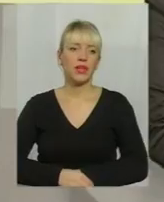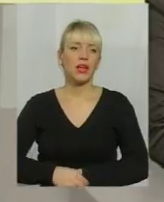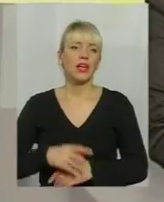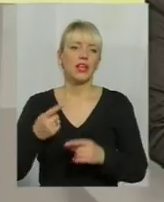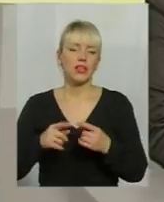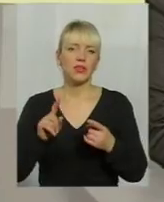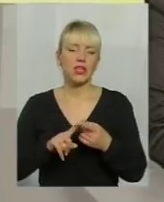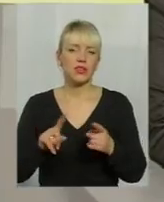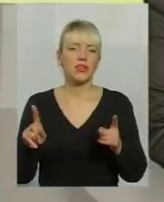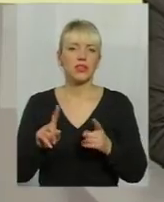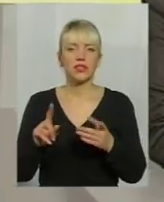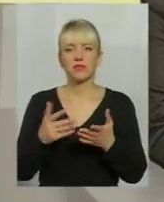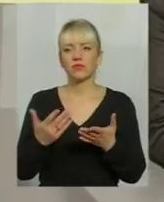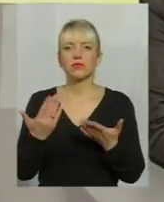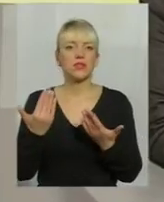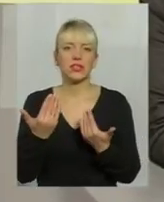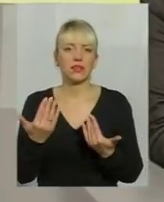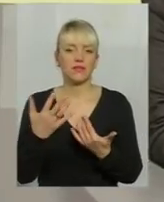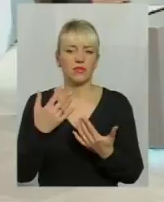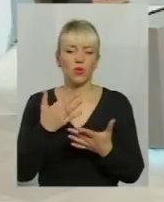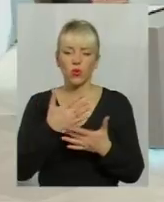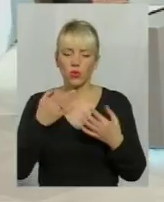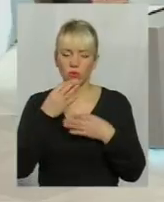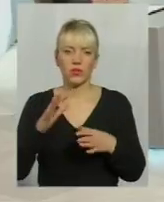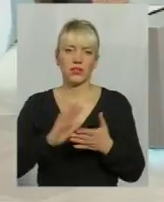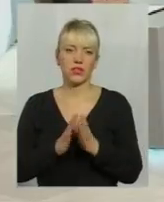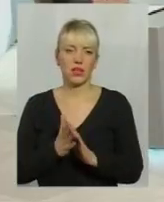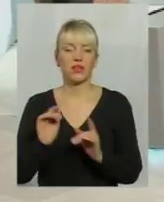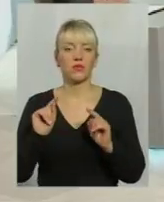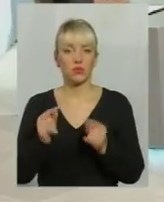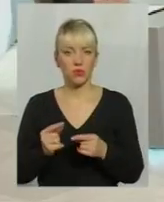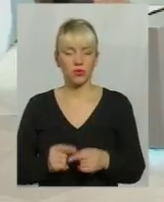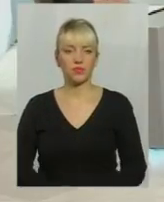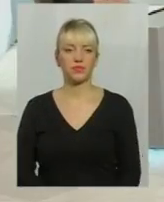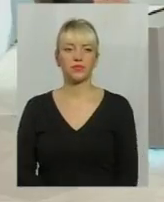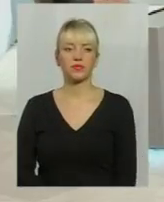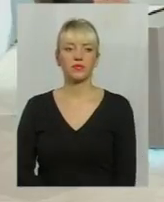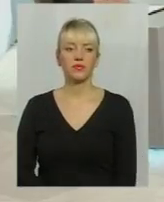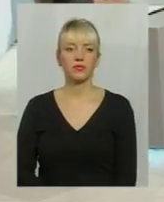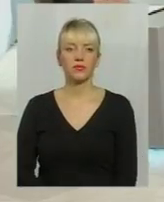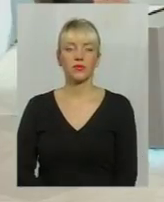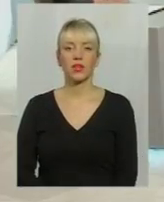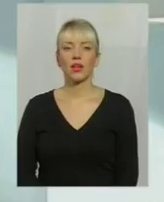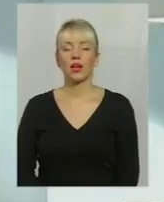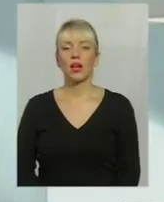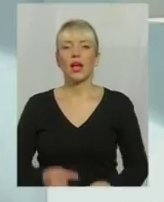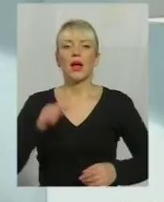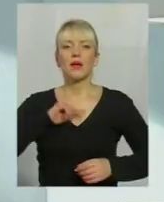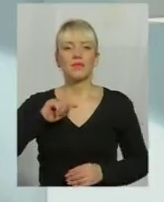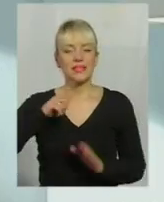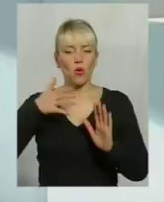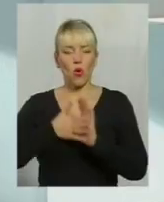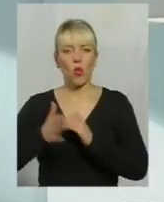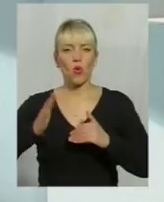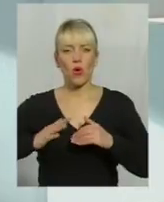якихось патологічних станів. Тому, звісно, психологія зараз стає все більше і більш